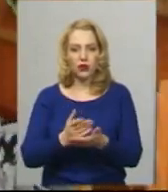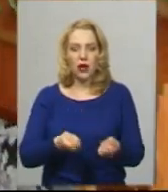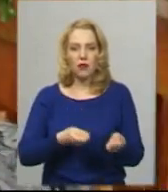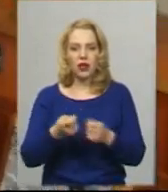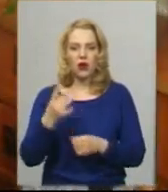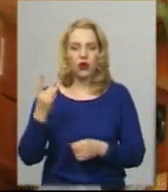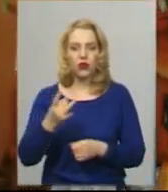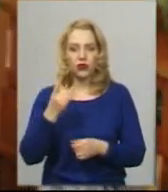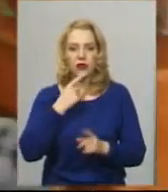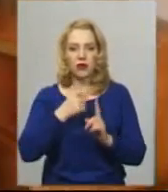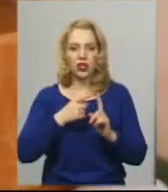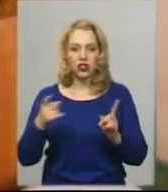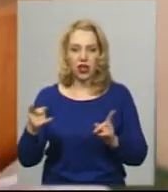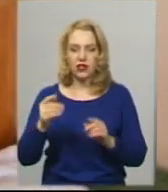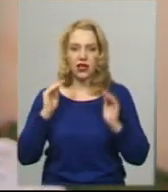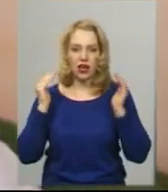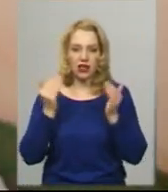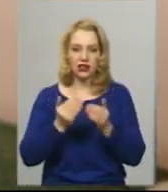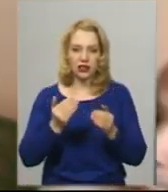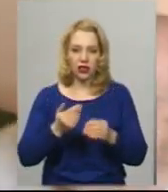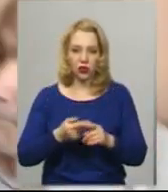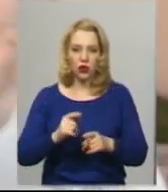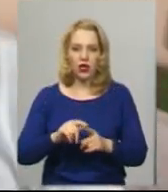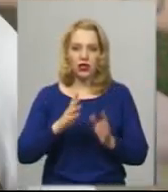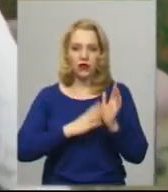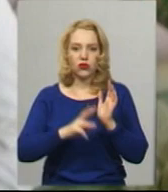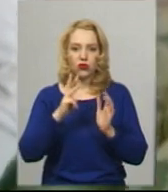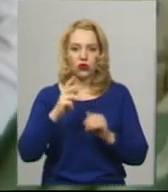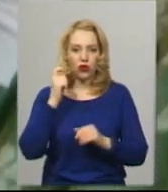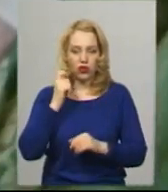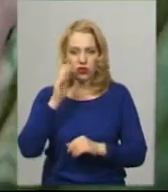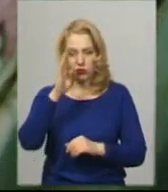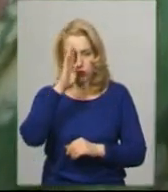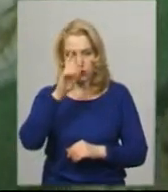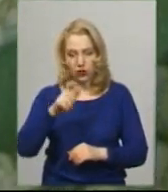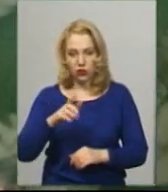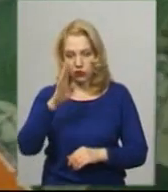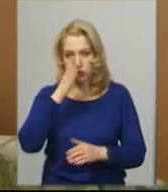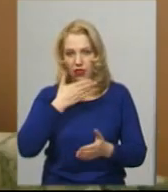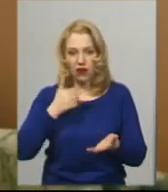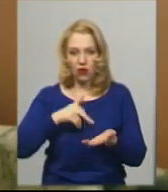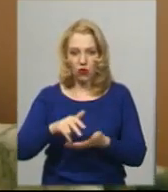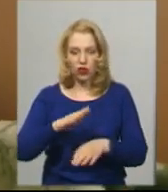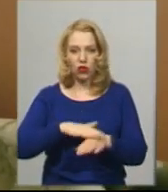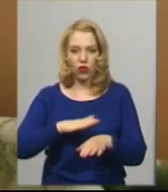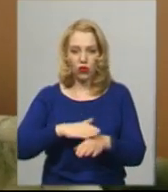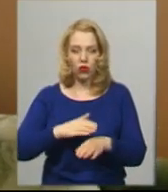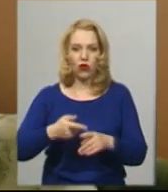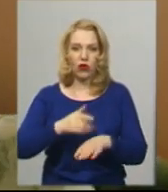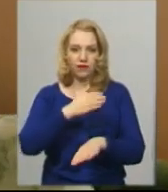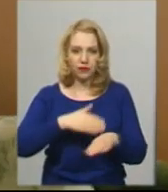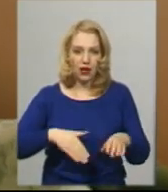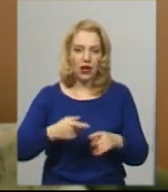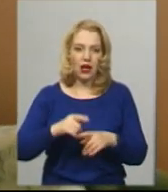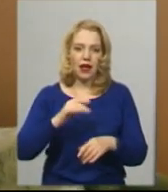одноразовий на час карантину продуктовий набір 93-річному Дмитру Козубу. Чоловік не ходить, втратив ногу на виробництві, нещодавно переніс інсульт,